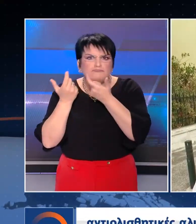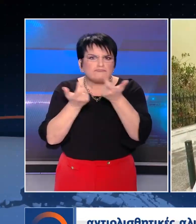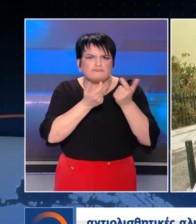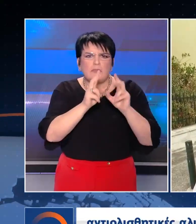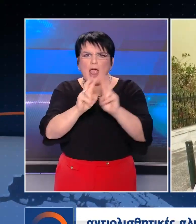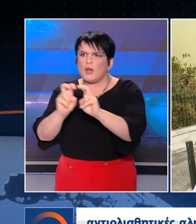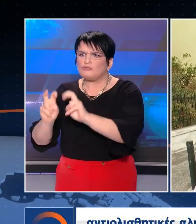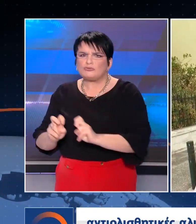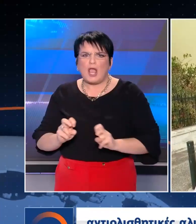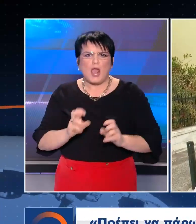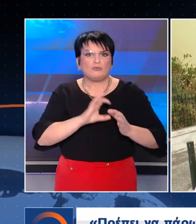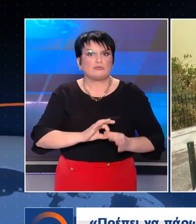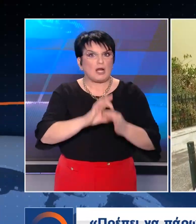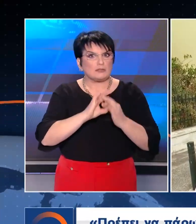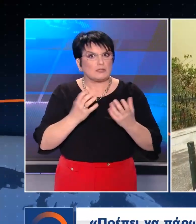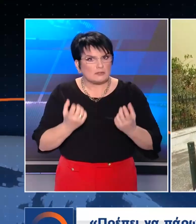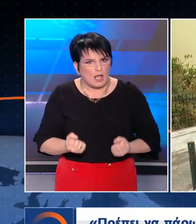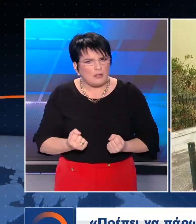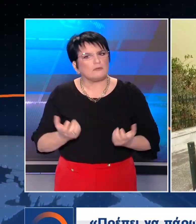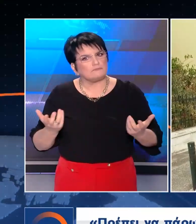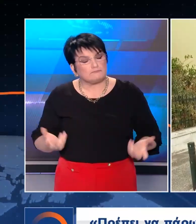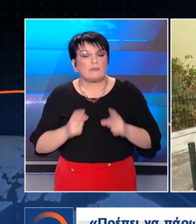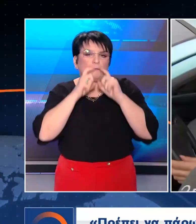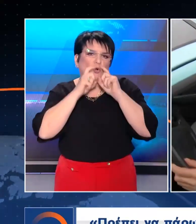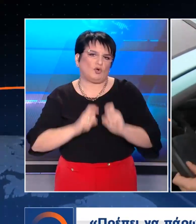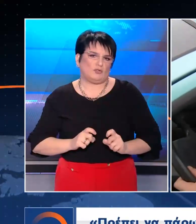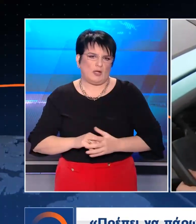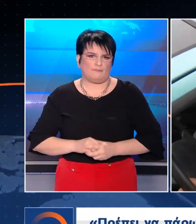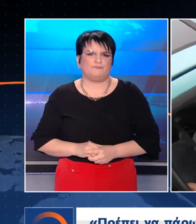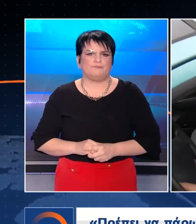αντιολυσθητικές αλυσίδες καθώς πλέον αυτό είναι υποχρεωτικό.